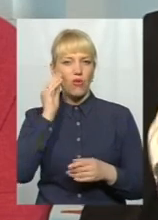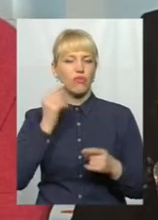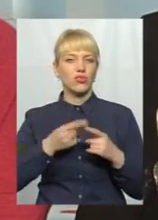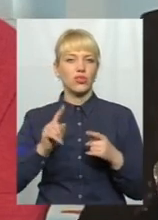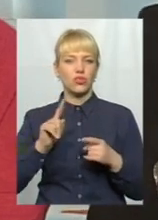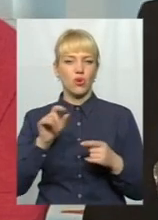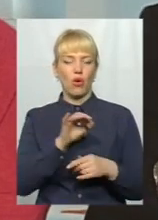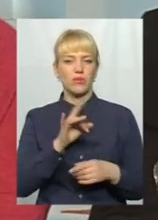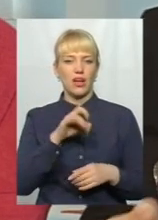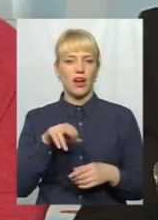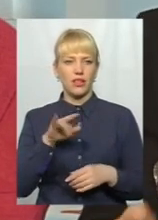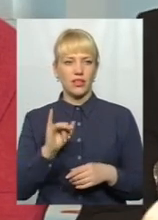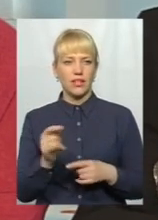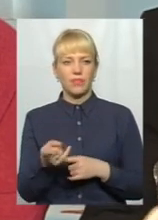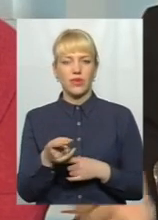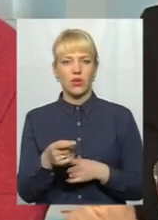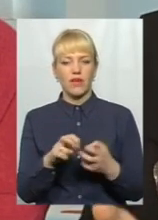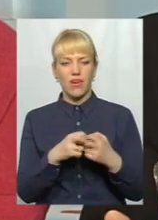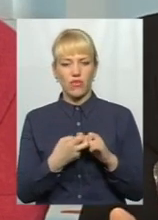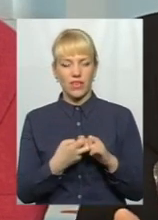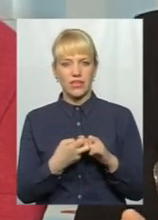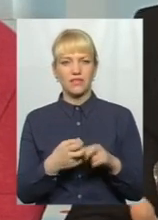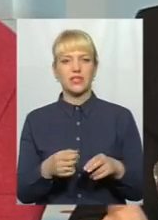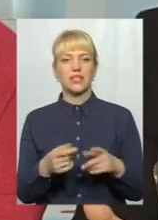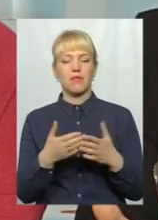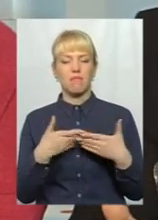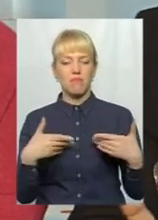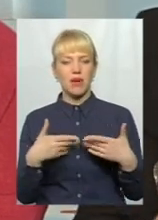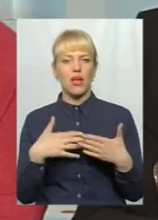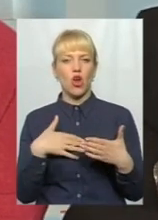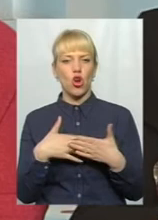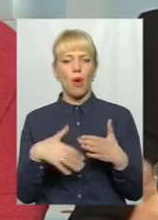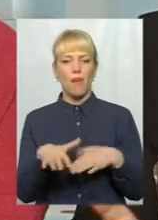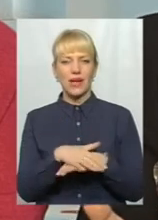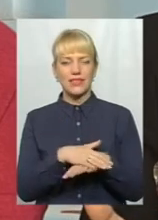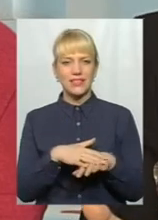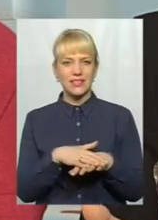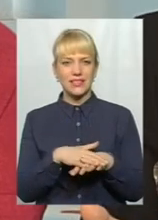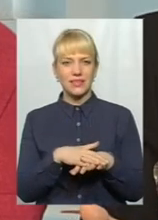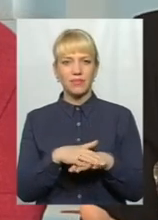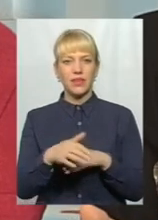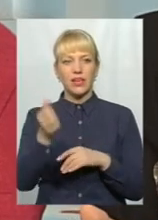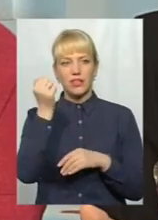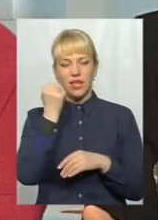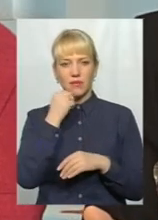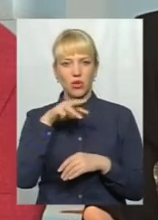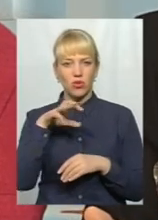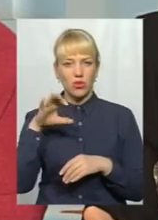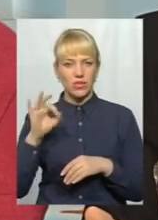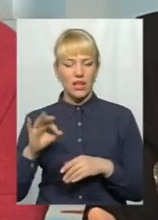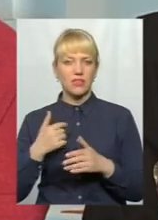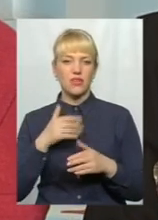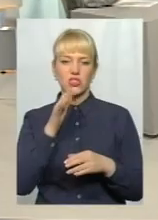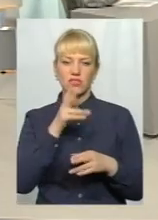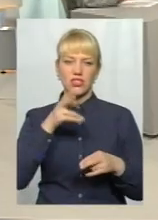обласні ради Тернопільської, Івано-Франківської, ми, громадськість. Дякую, Микола Александрович, час у вже